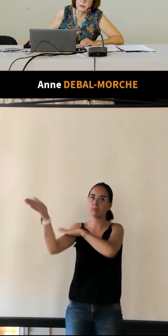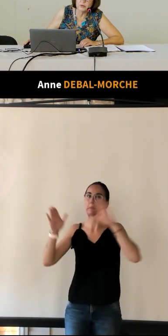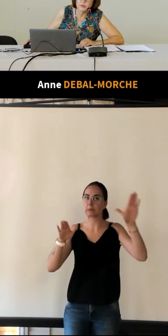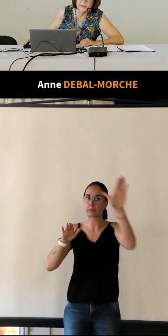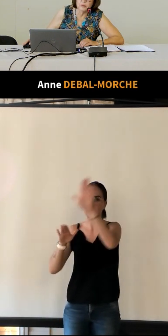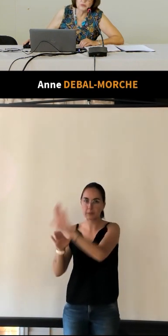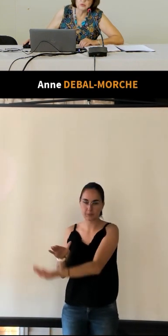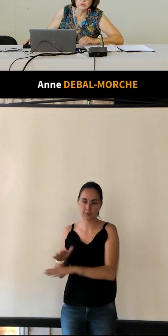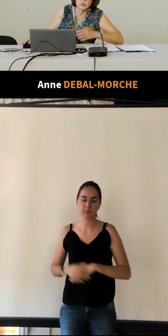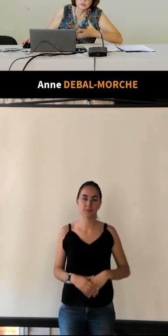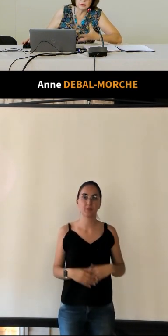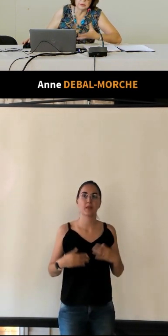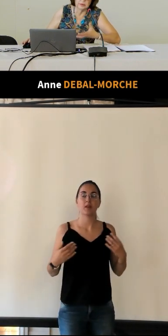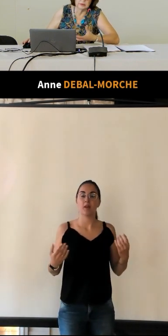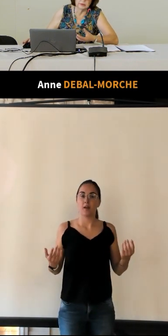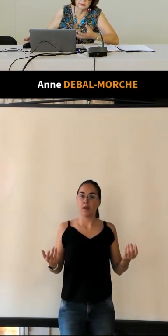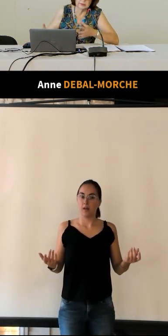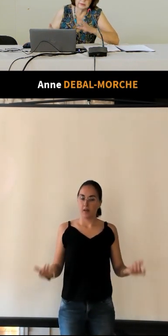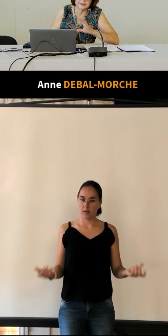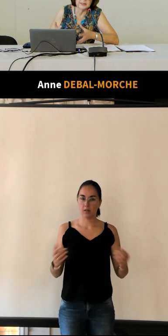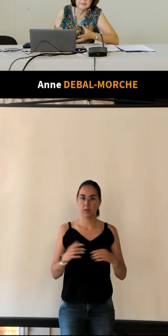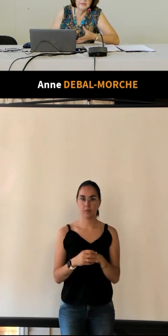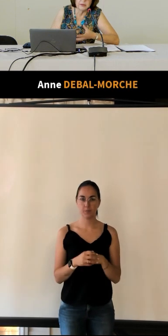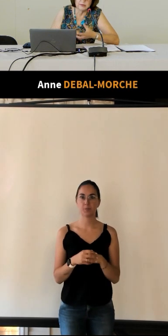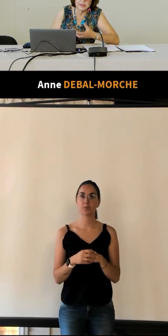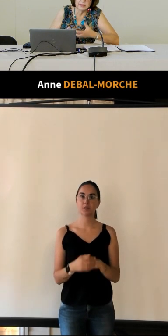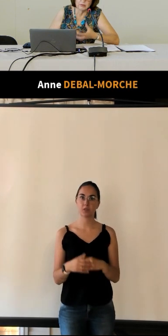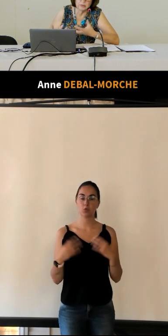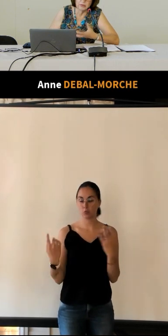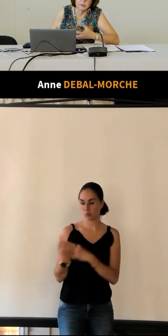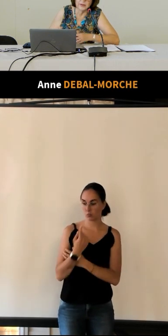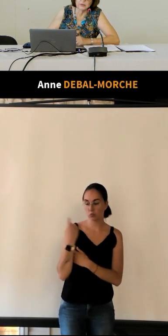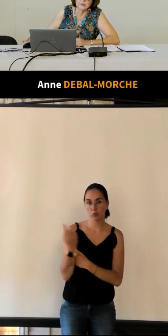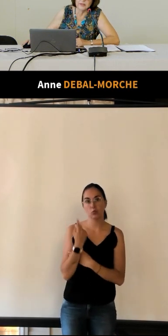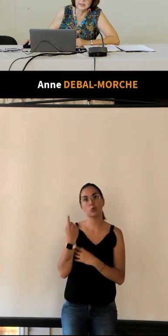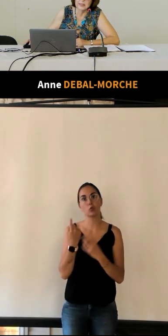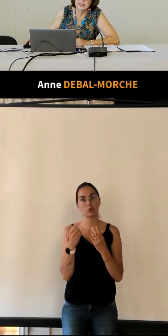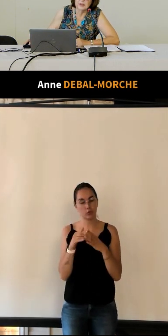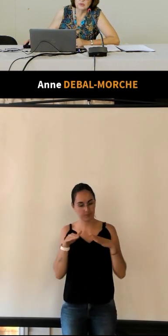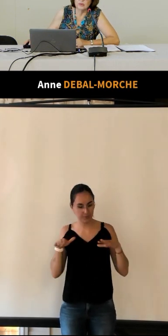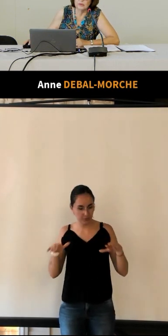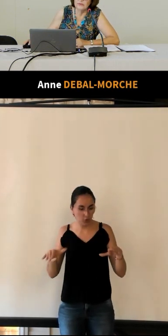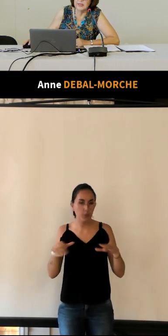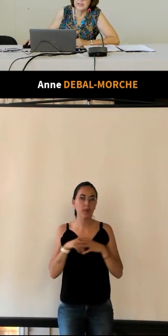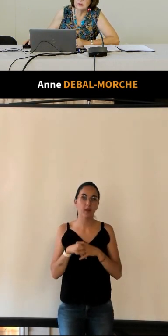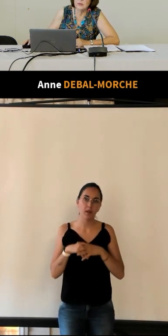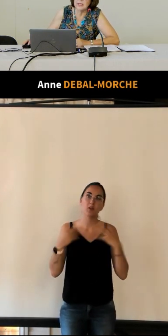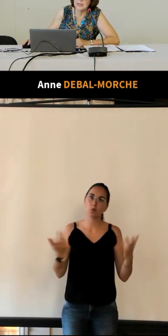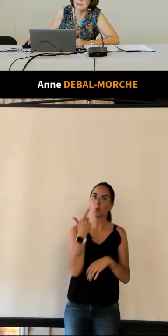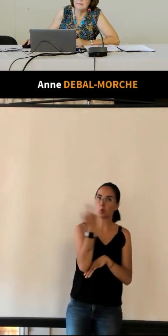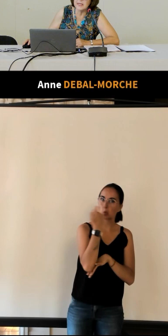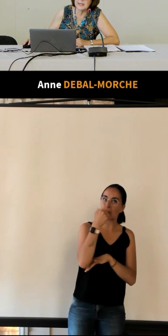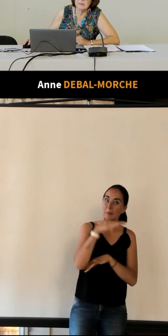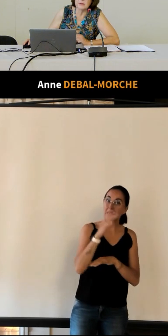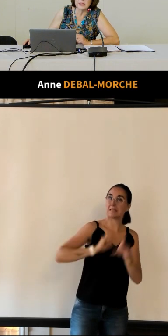ensuite donc toujours cette bivalence qu'on va retrouver Tours une ville d'histoire